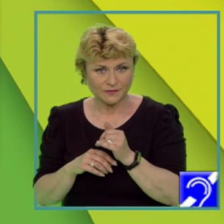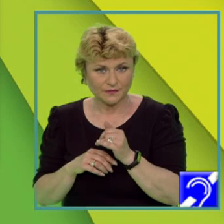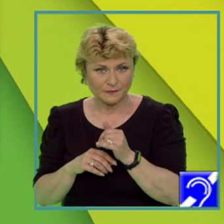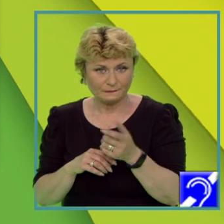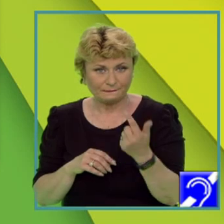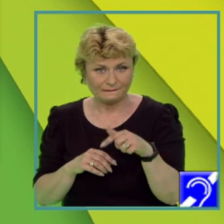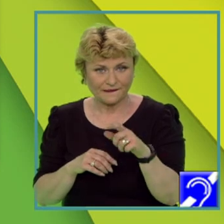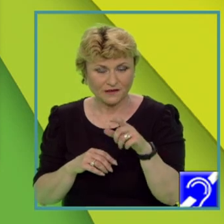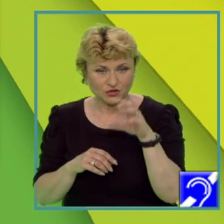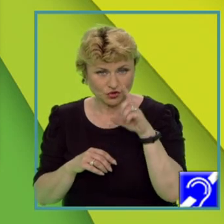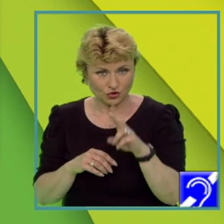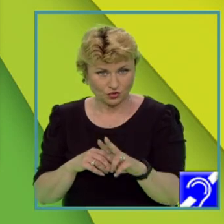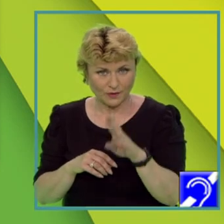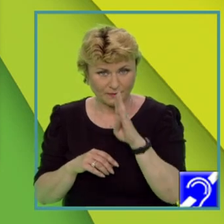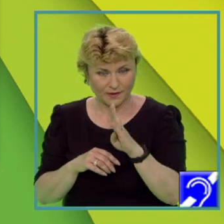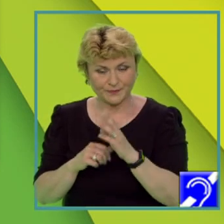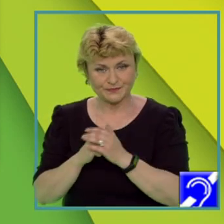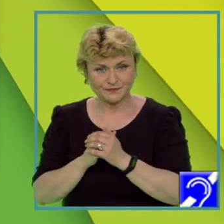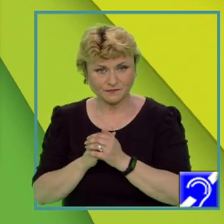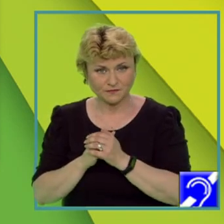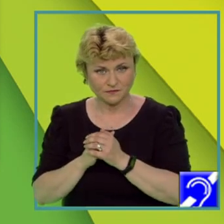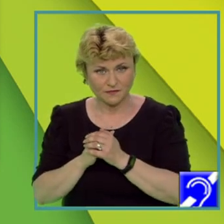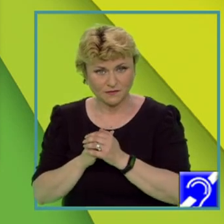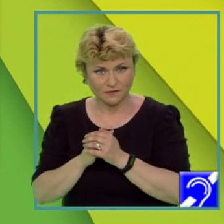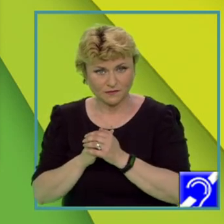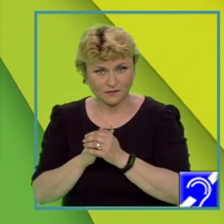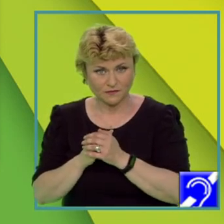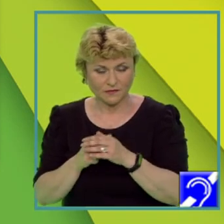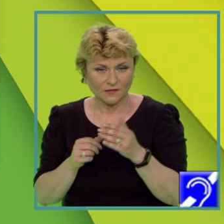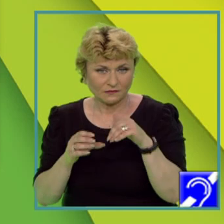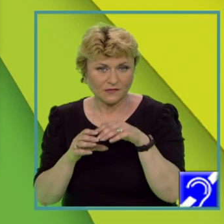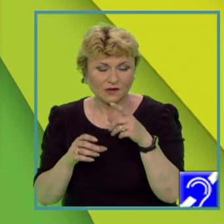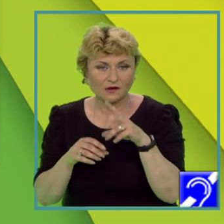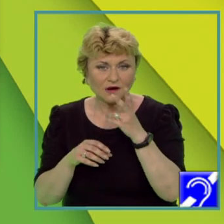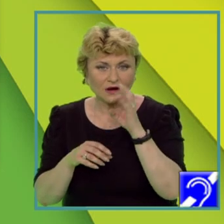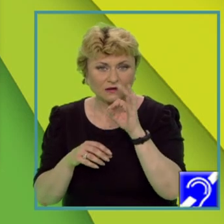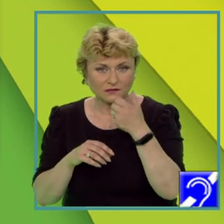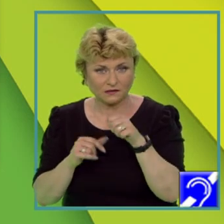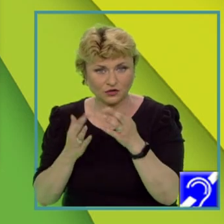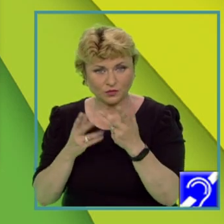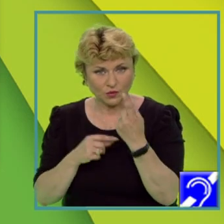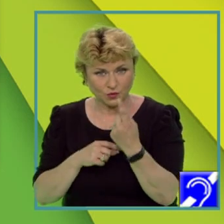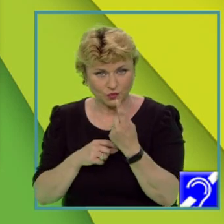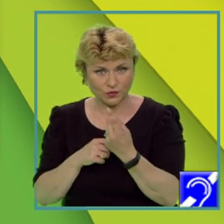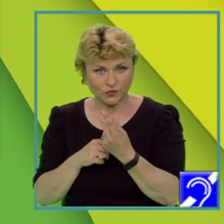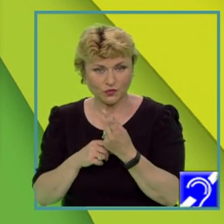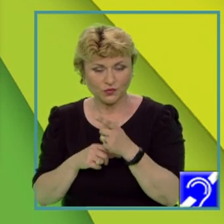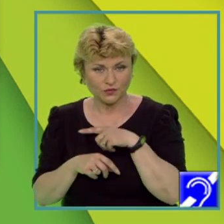2B. Orașul marcat pe hartă cu numărul 1 este străbătut D.